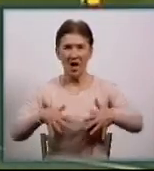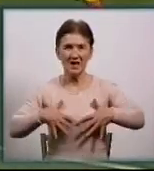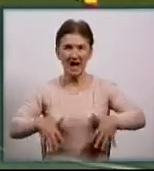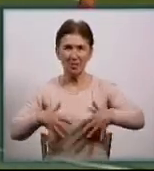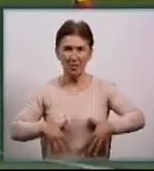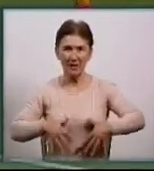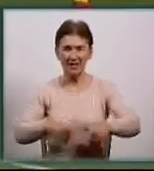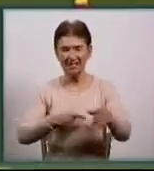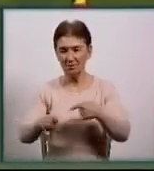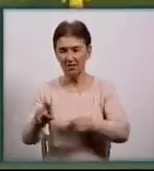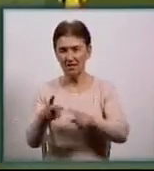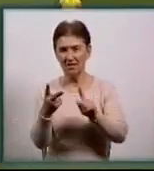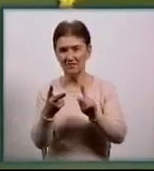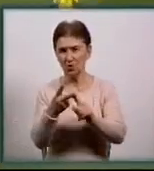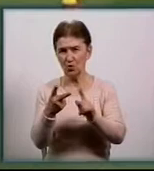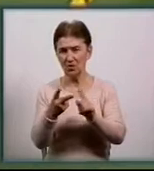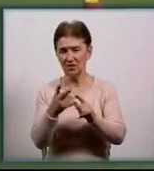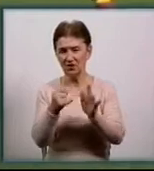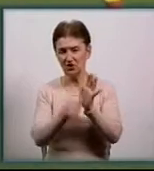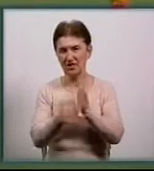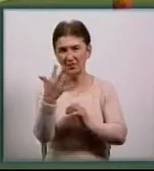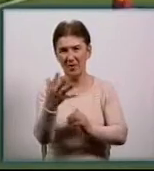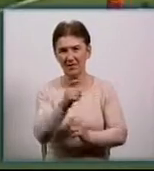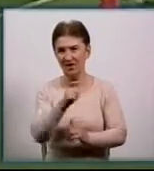65-й хвилині після удару Сергія Мякушка.